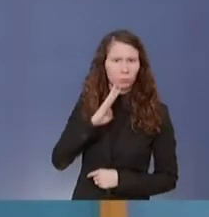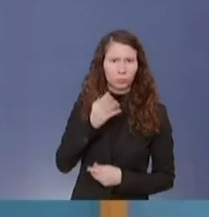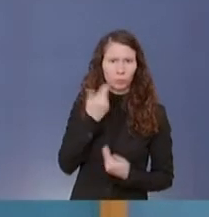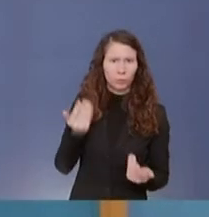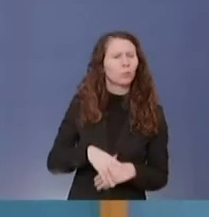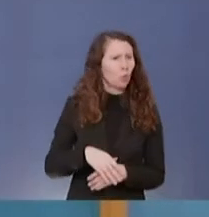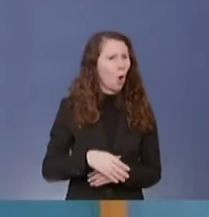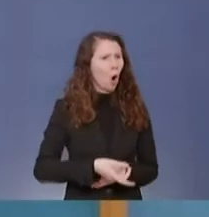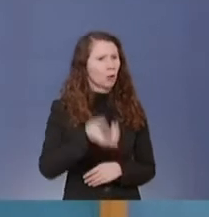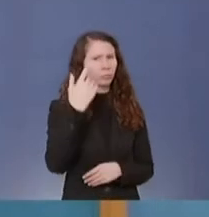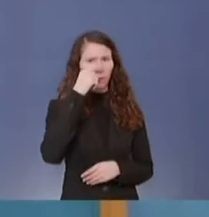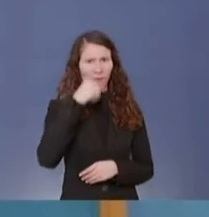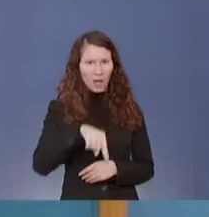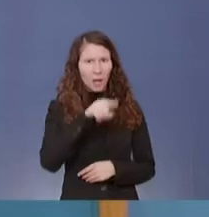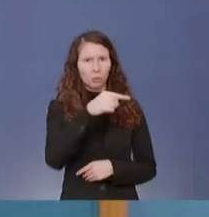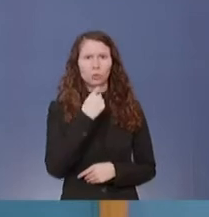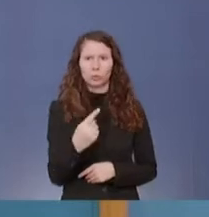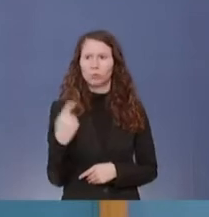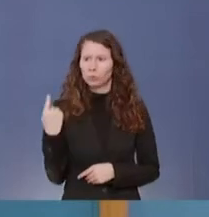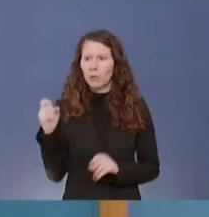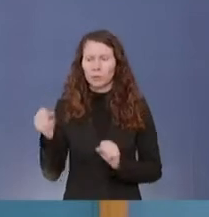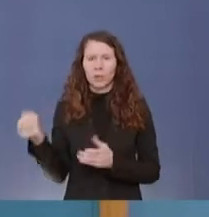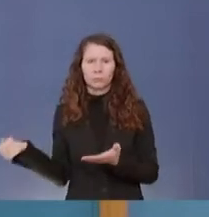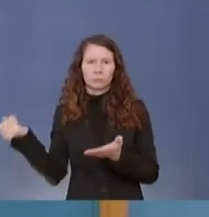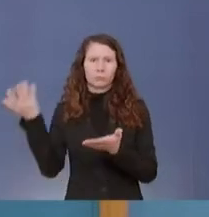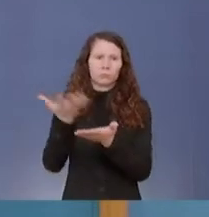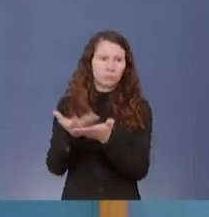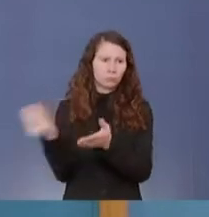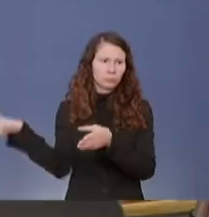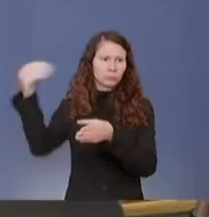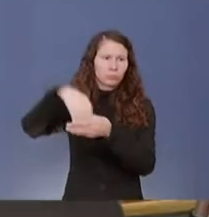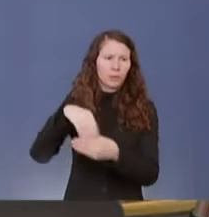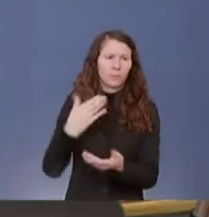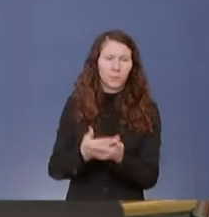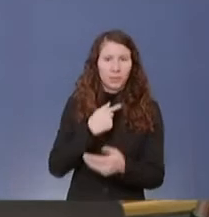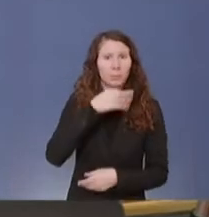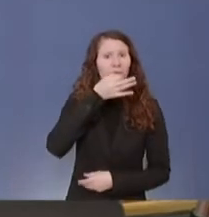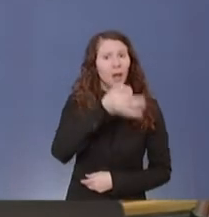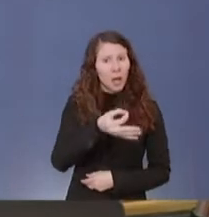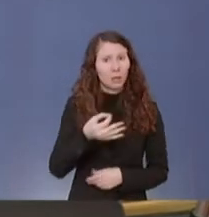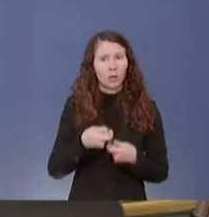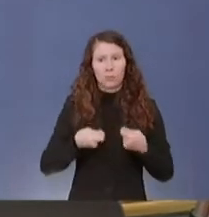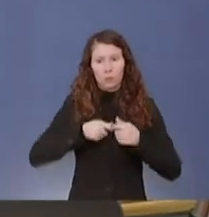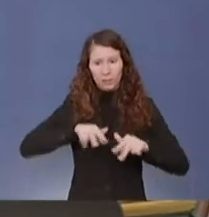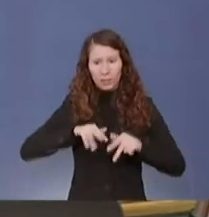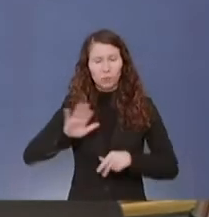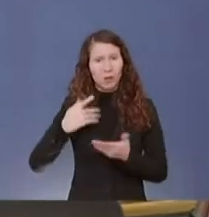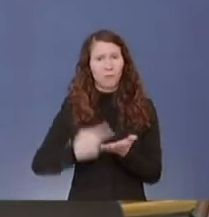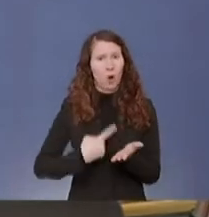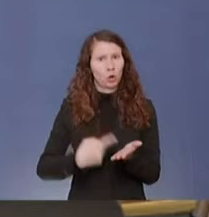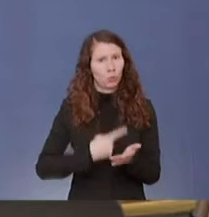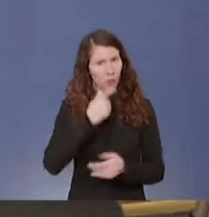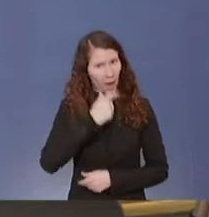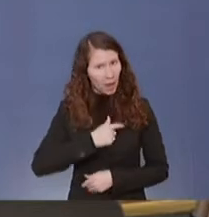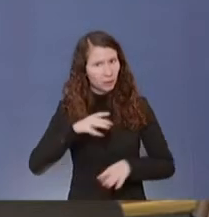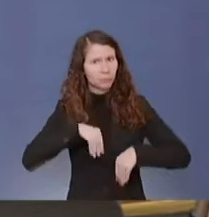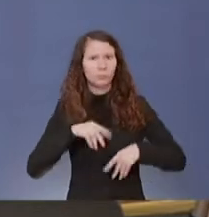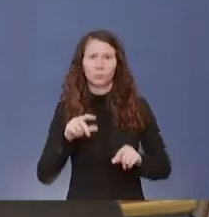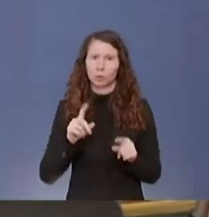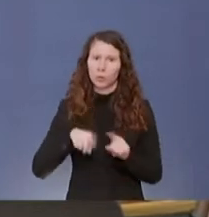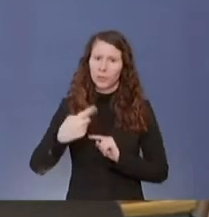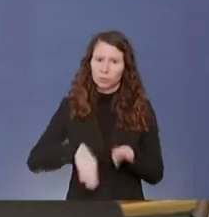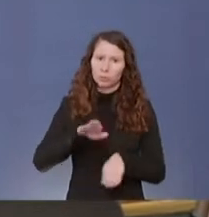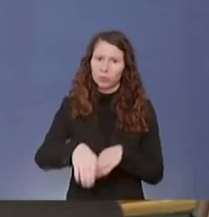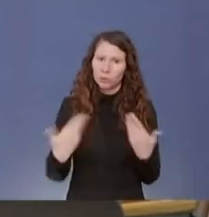gesagt, der kann es einbringen. Und dementsprechend will ich wissen, ob die Bundesregierung diese Forderungen ernst nimmt, weil das wäre ja der nächste Schritt, wenn die Zahlen nicht